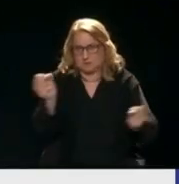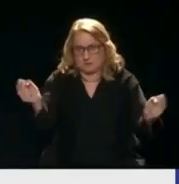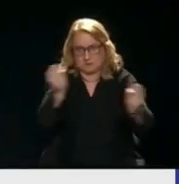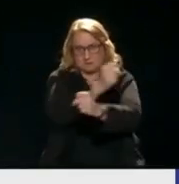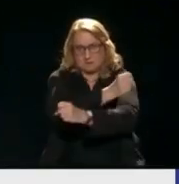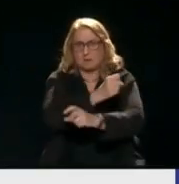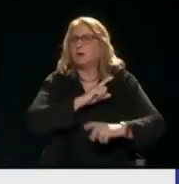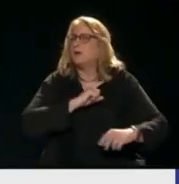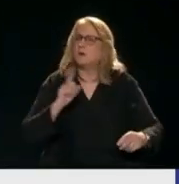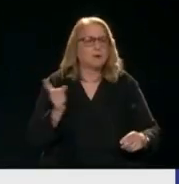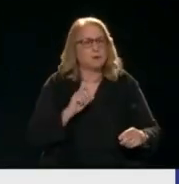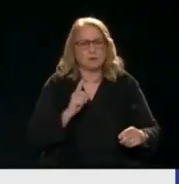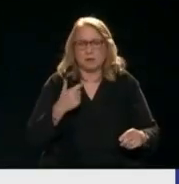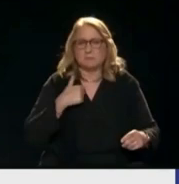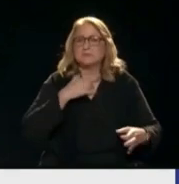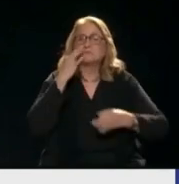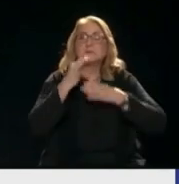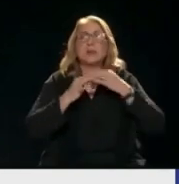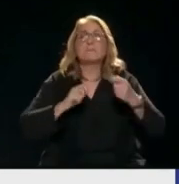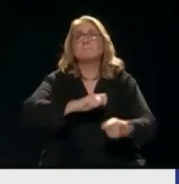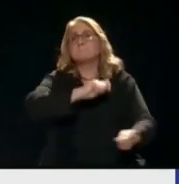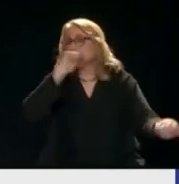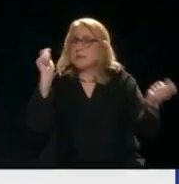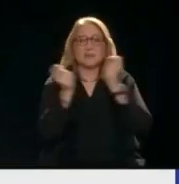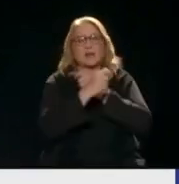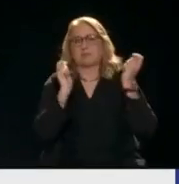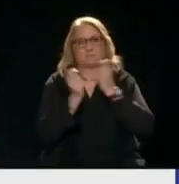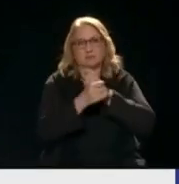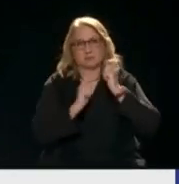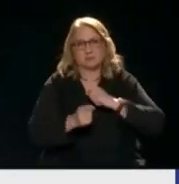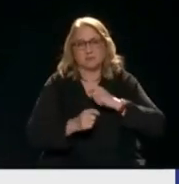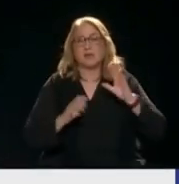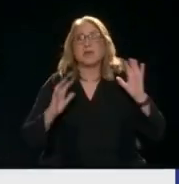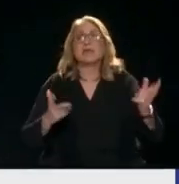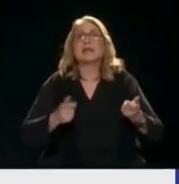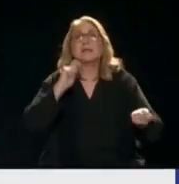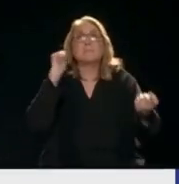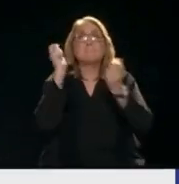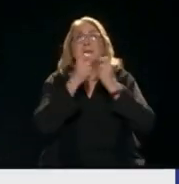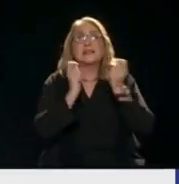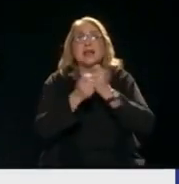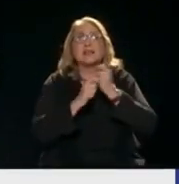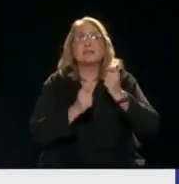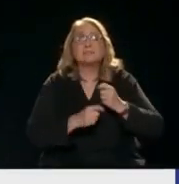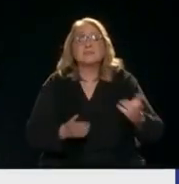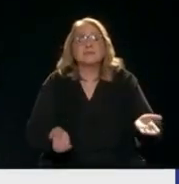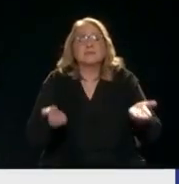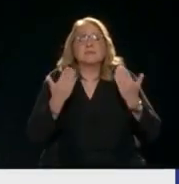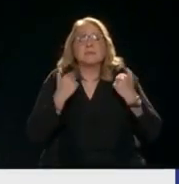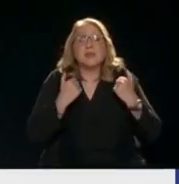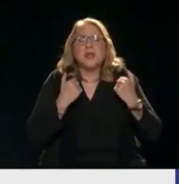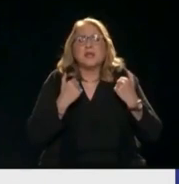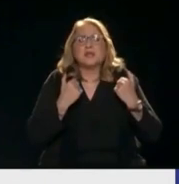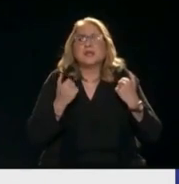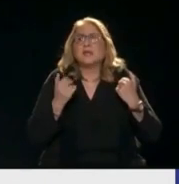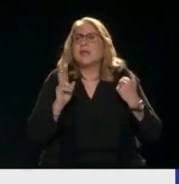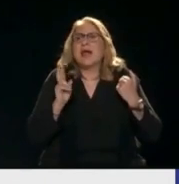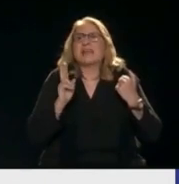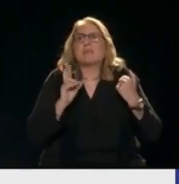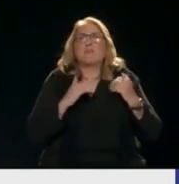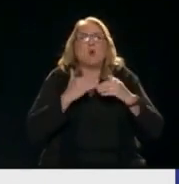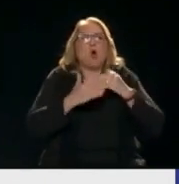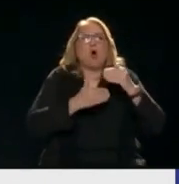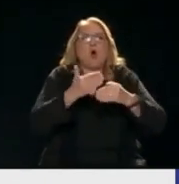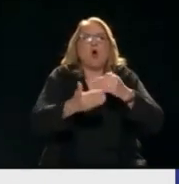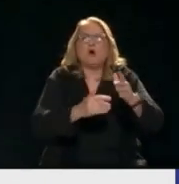για μεταρρυθμίση Αυτοί μιλάνε για μεταρρυθμίσεις Αλλά ουσιαστικά δεν έχουν κάνει ρυθμό Εγώ μιλάω για μεταρρυθμίση Μετά